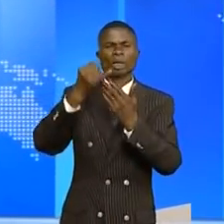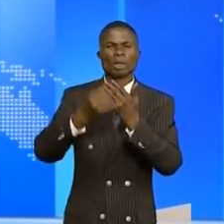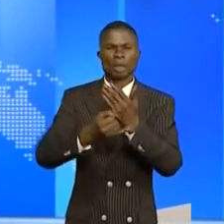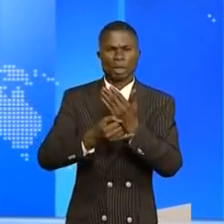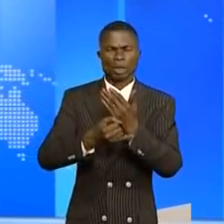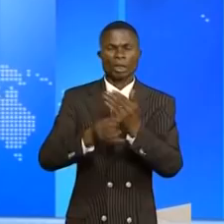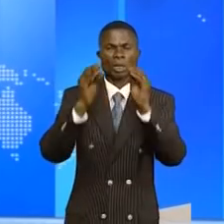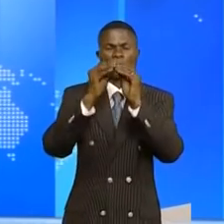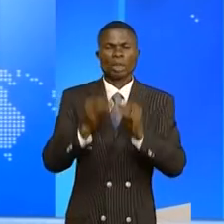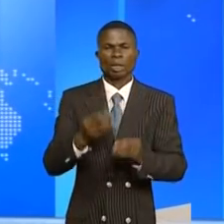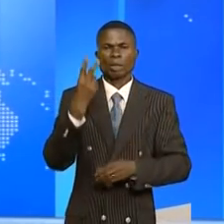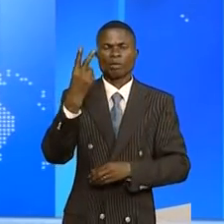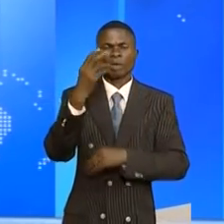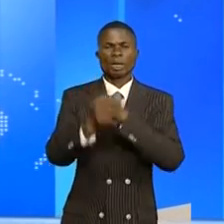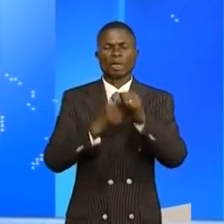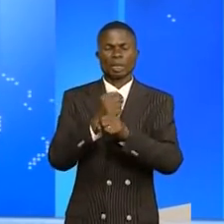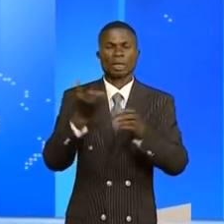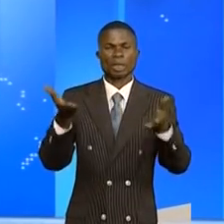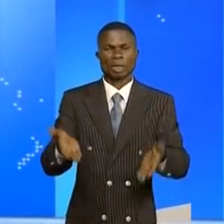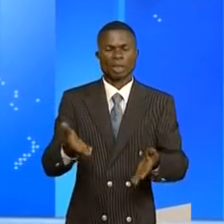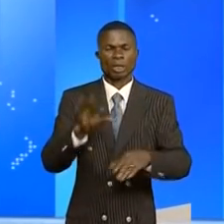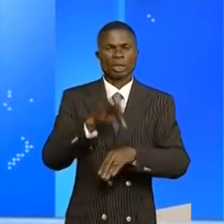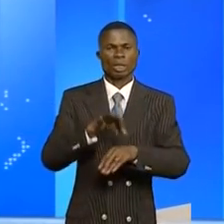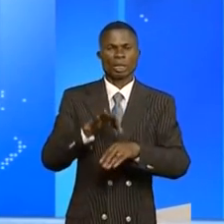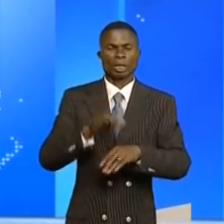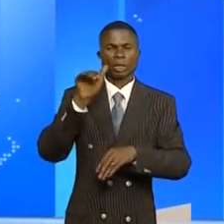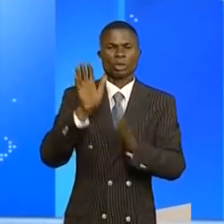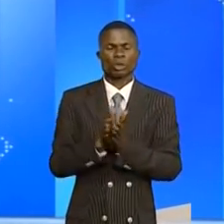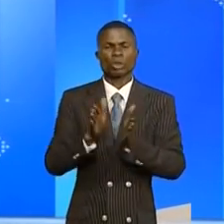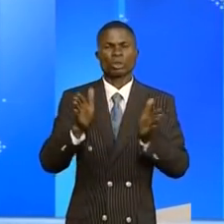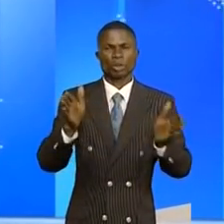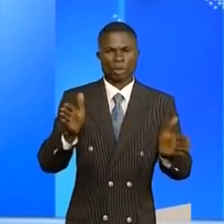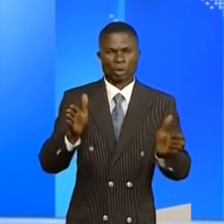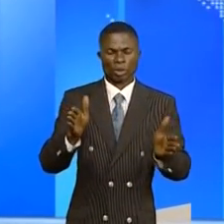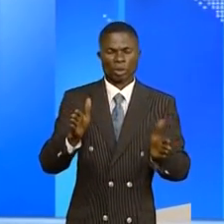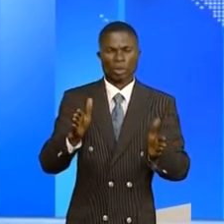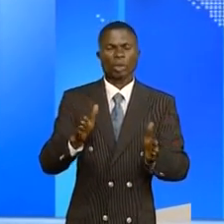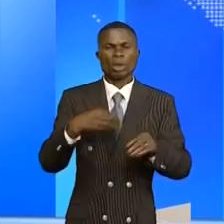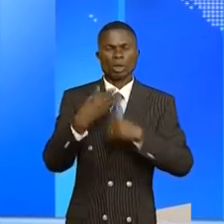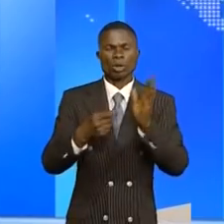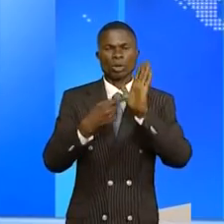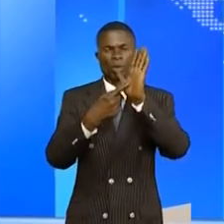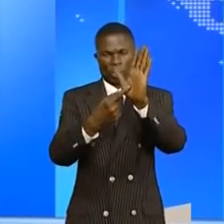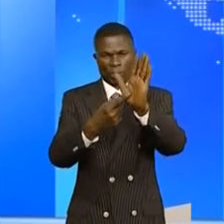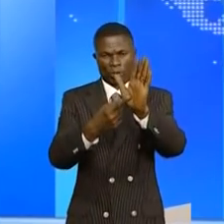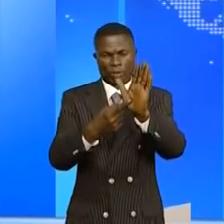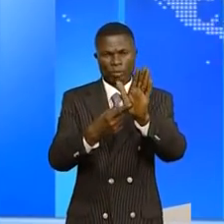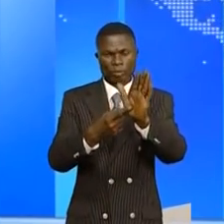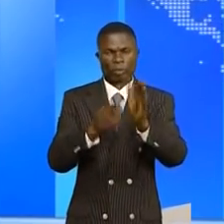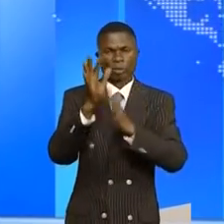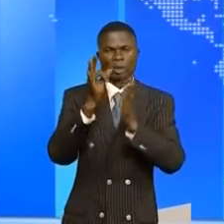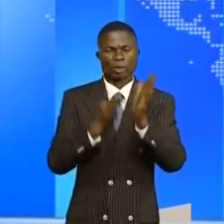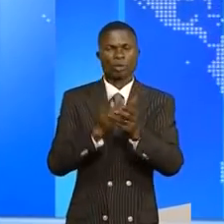va totaliser 20 ans d'existence, une occasion pour son directeur général de procéder à la présentation du 18e